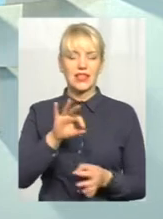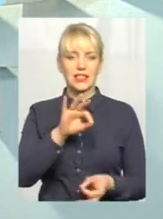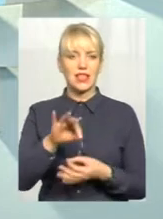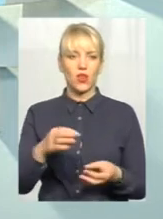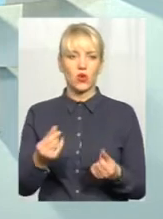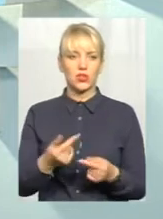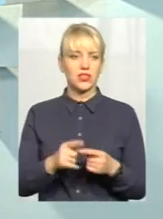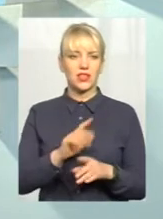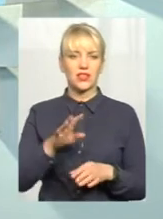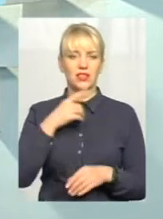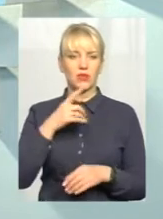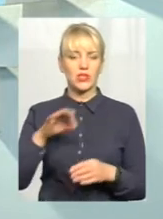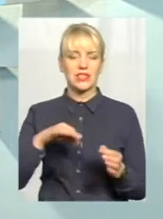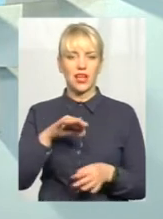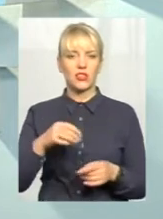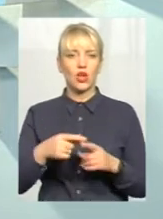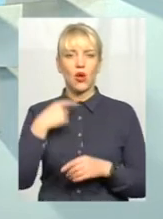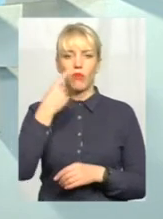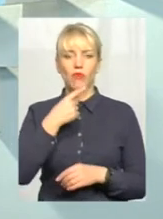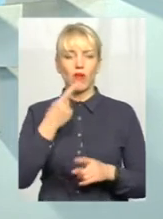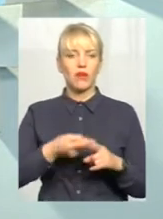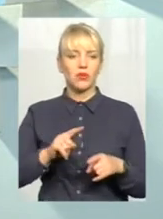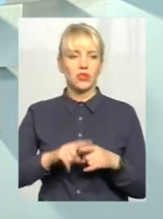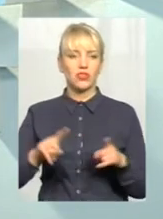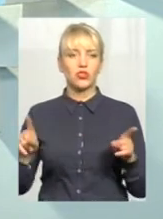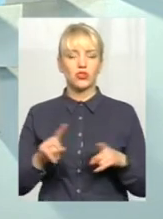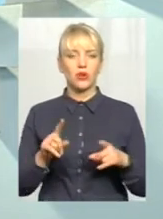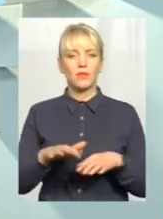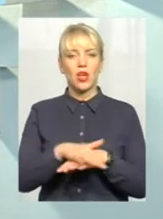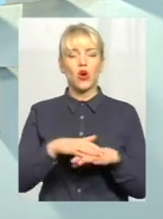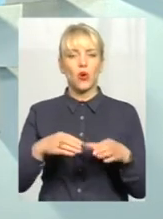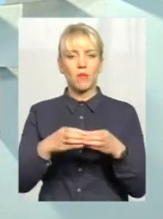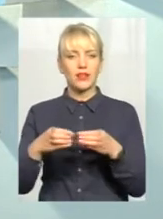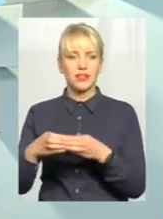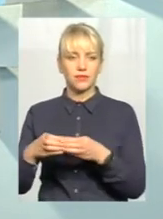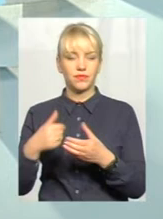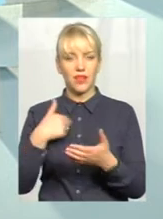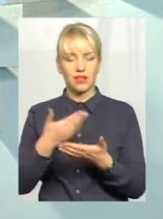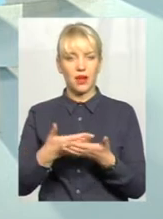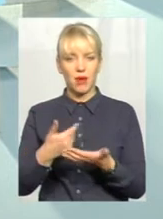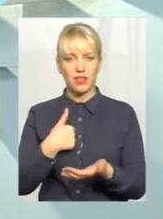щоб сказати, що це залишок. Це, мова, йде про те, що громади, як на мене,